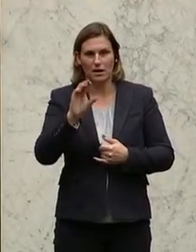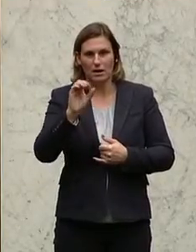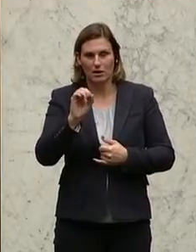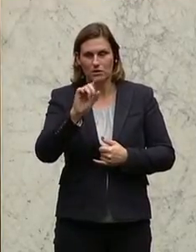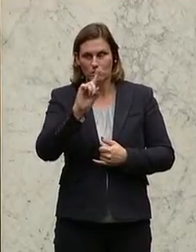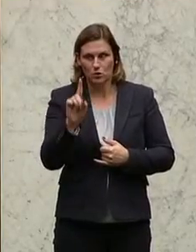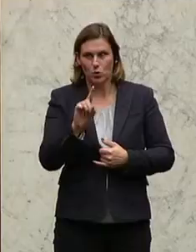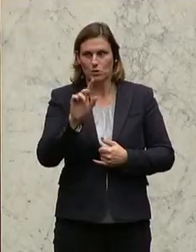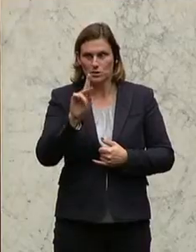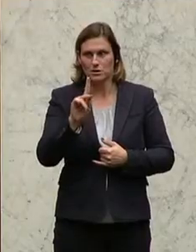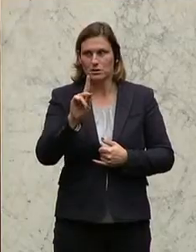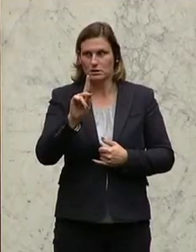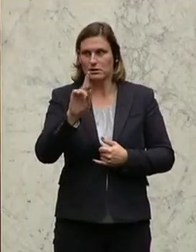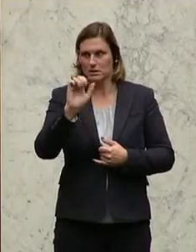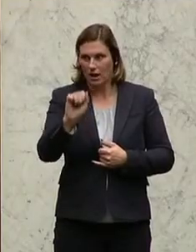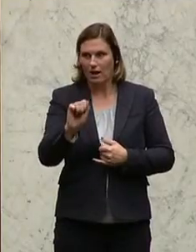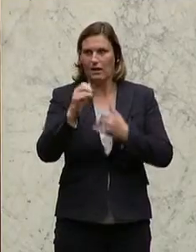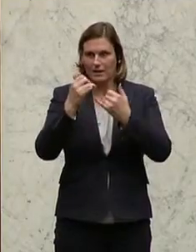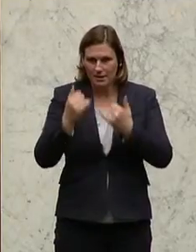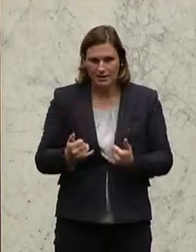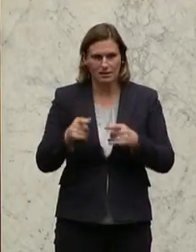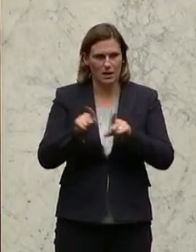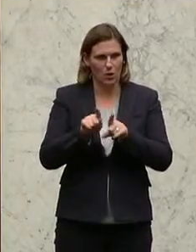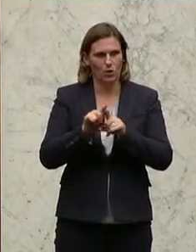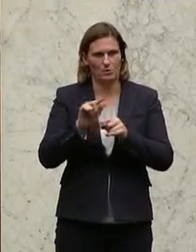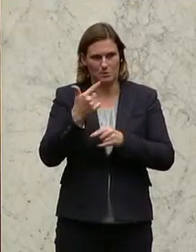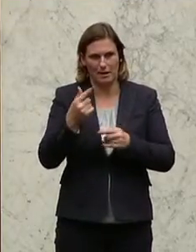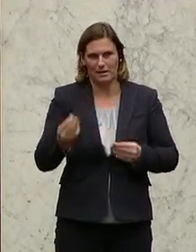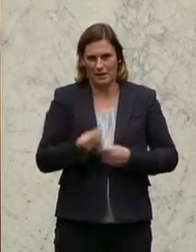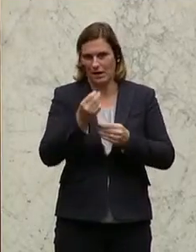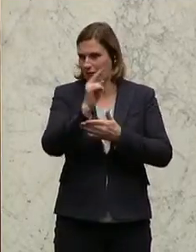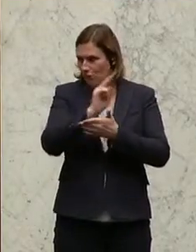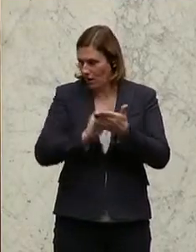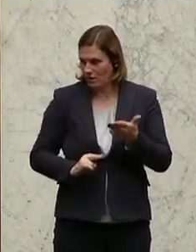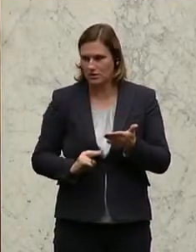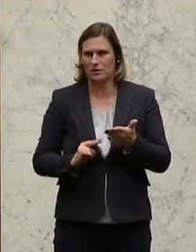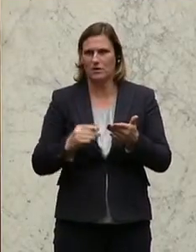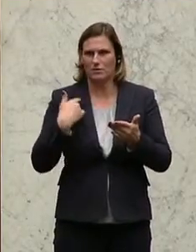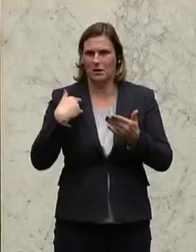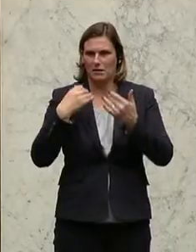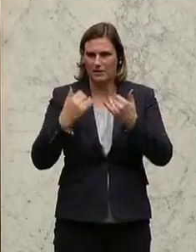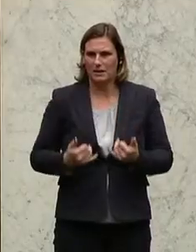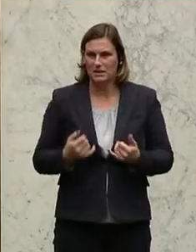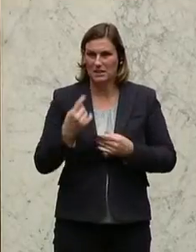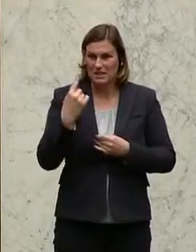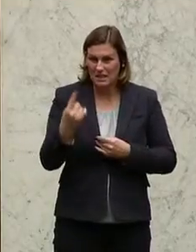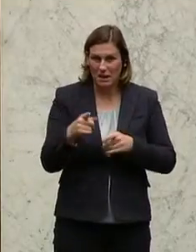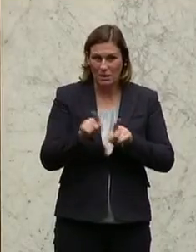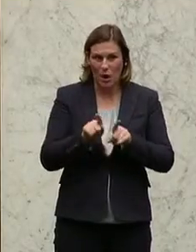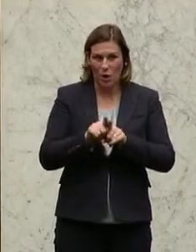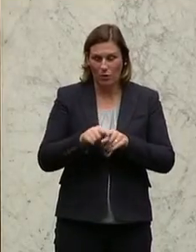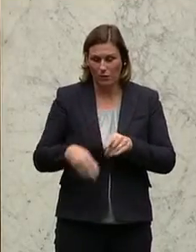dann im Bericht lese, und jetzt lese ich Ihnen zwei Schmankerl vor, der frühere kaufmännische Geschäftsführer zahlte sich selbst unter